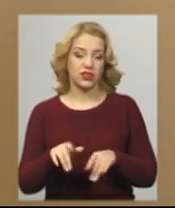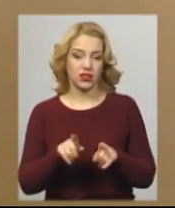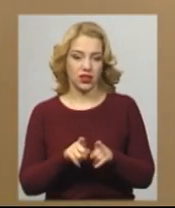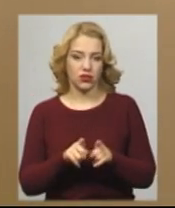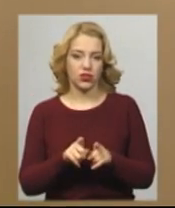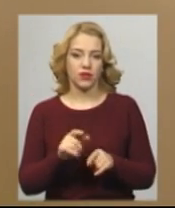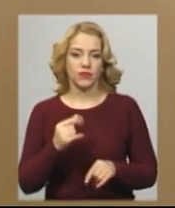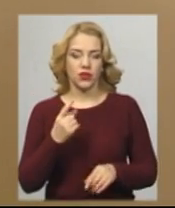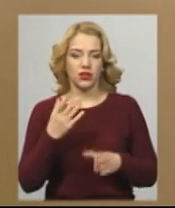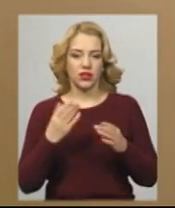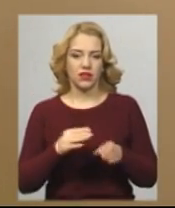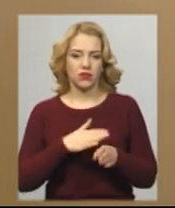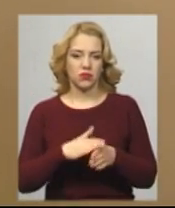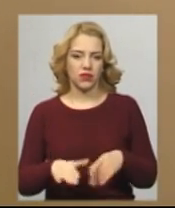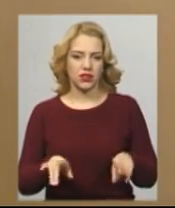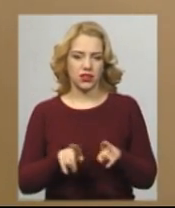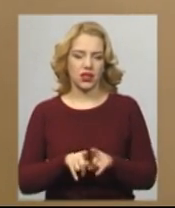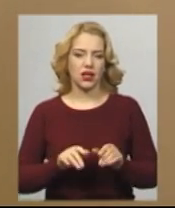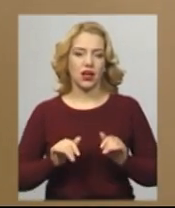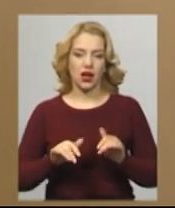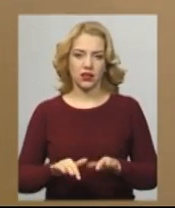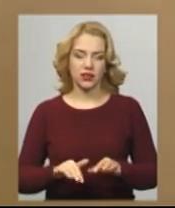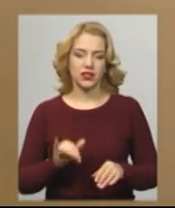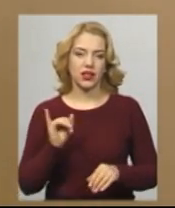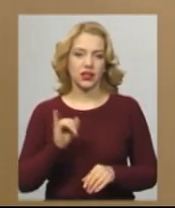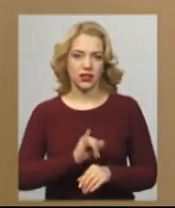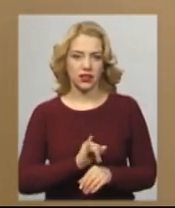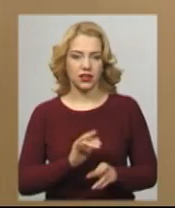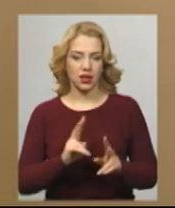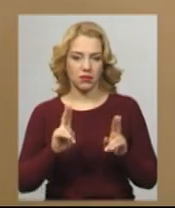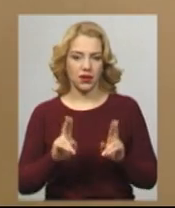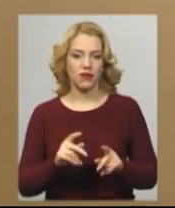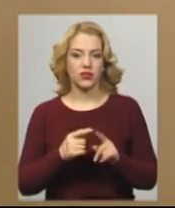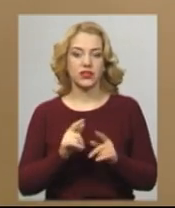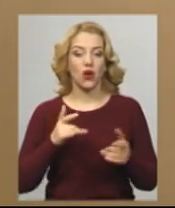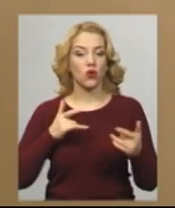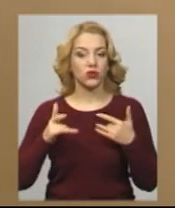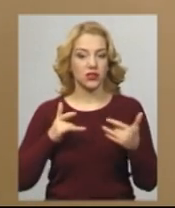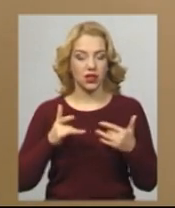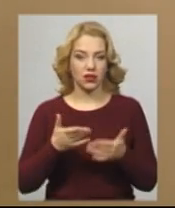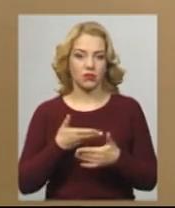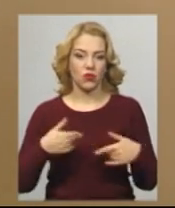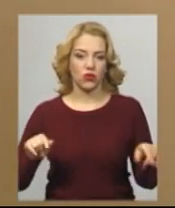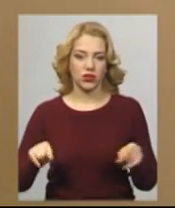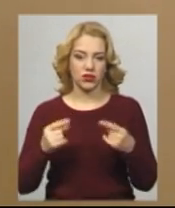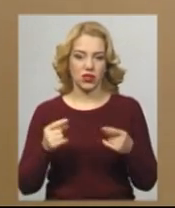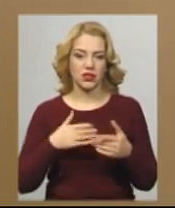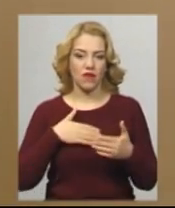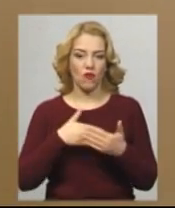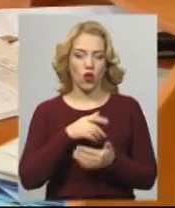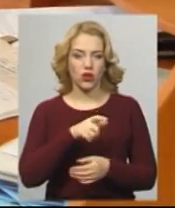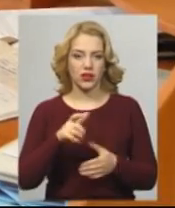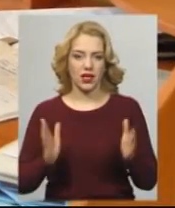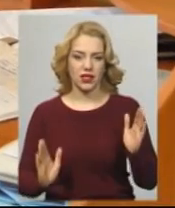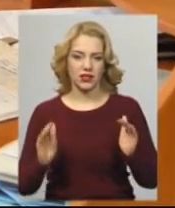один день відбувається така акція. І, як правило, це концерт ми організовуємо, ходять волонтери зі